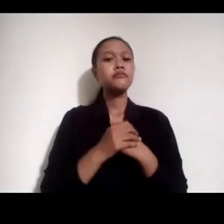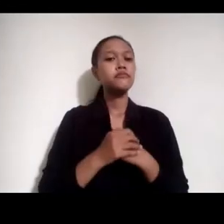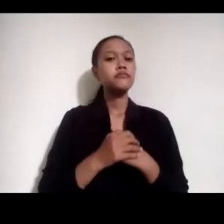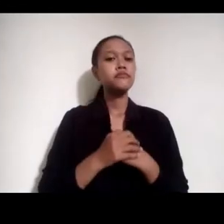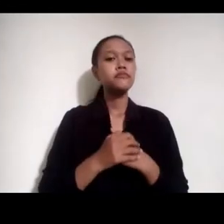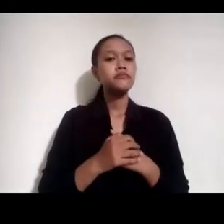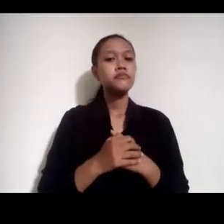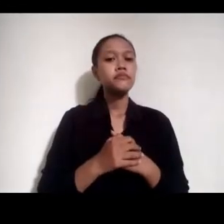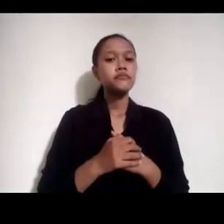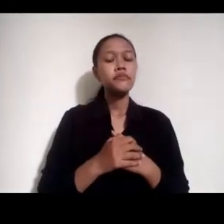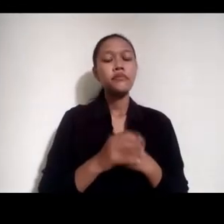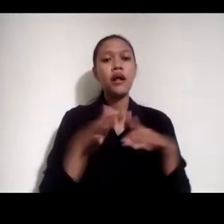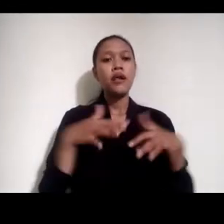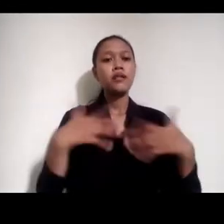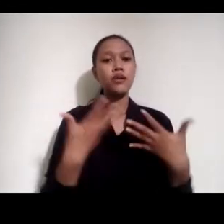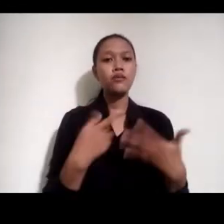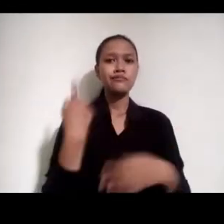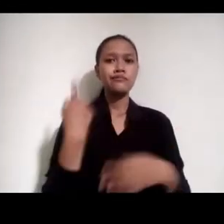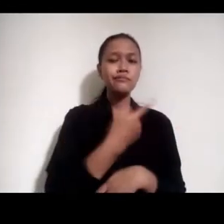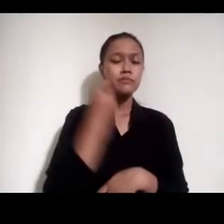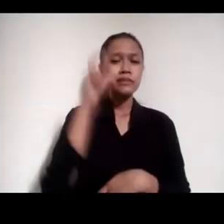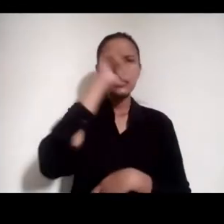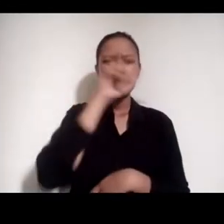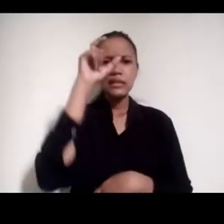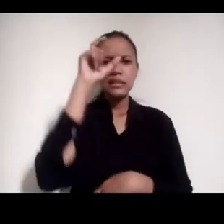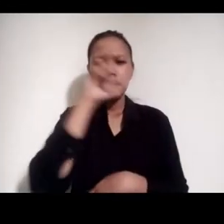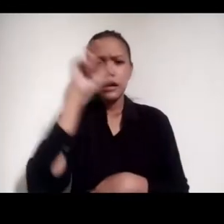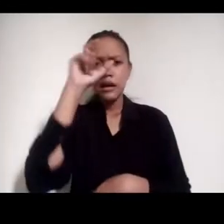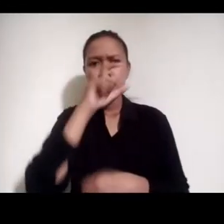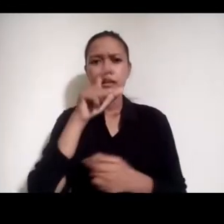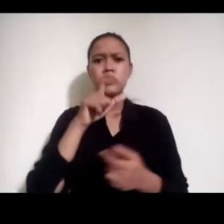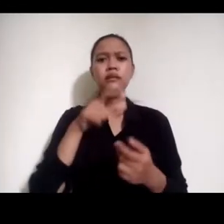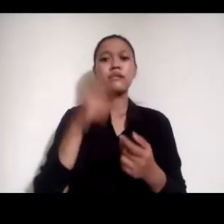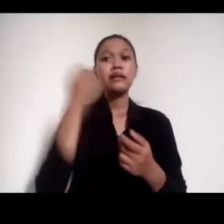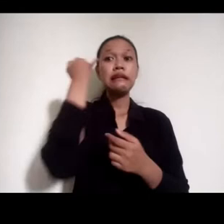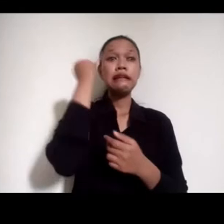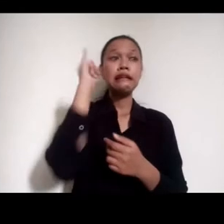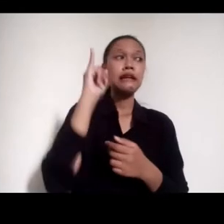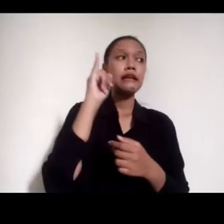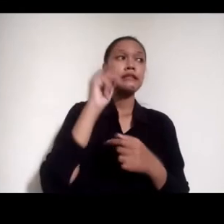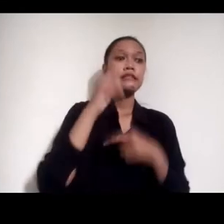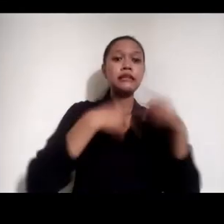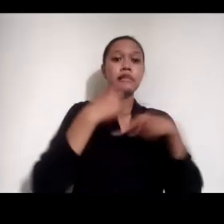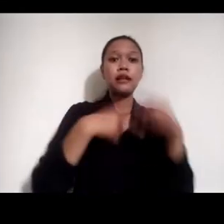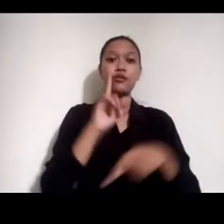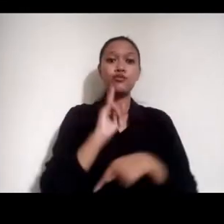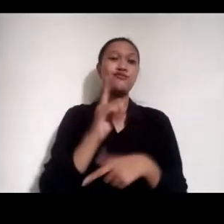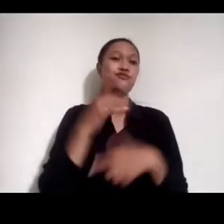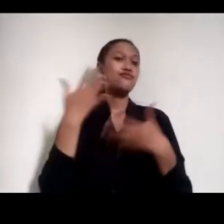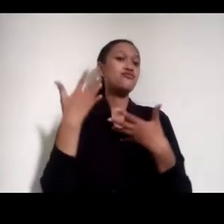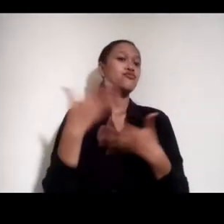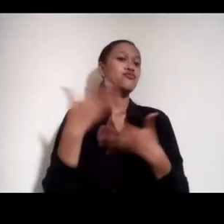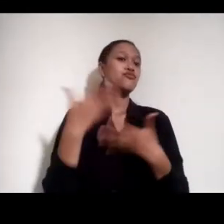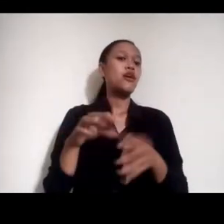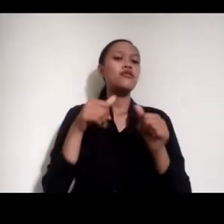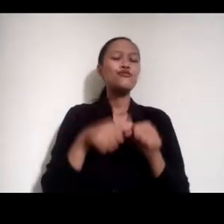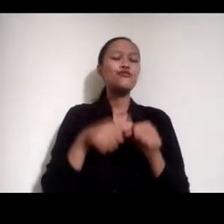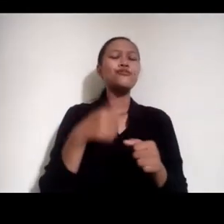Kita Mencari Dapat Ide cerita dulu Baru kemudian Kita Mencari Datanya